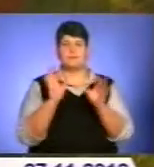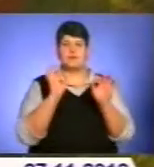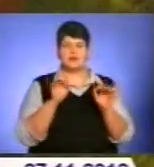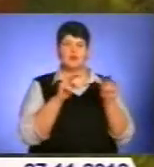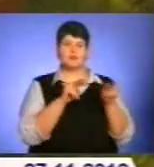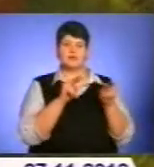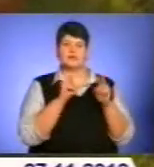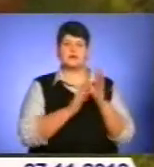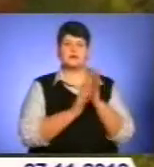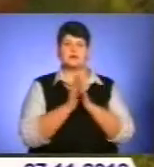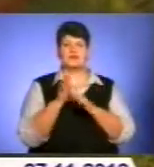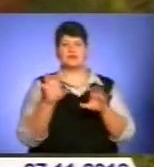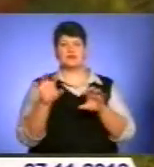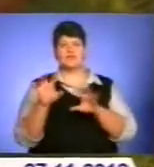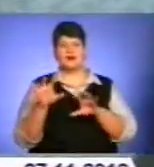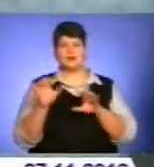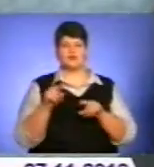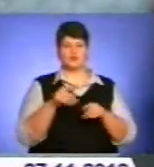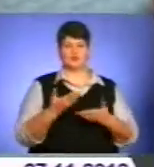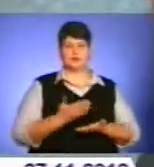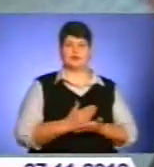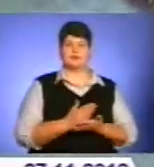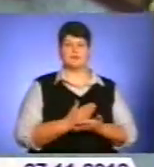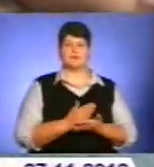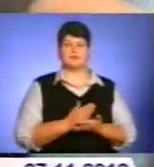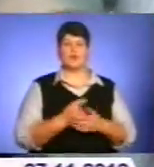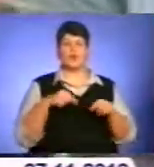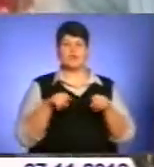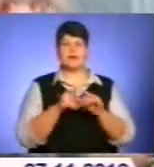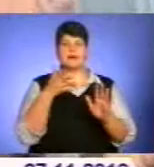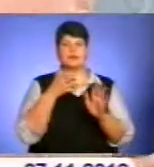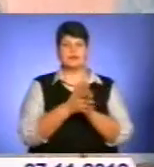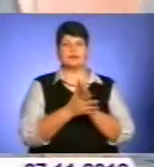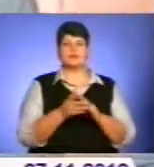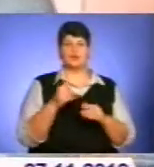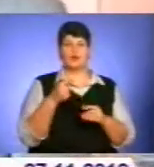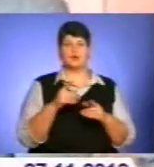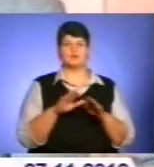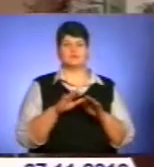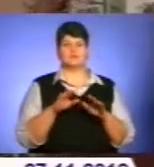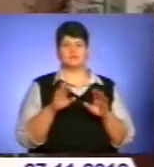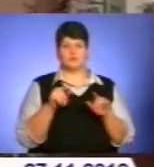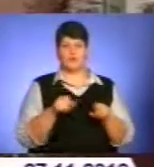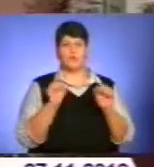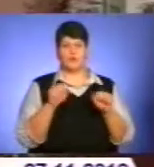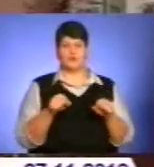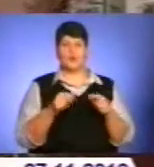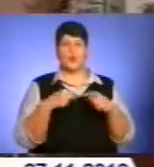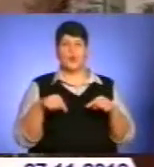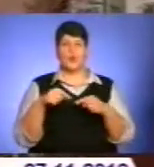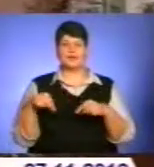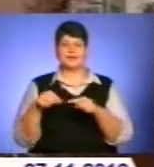доглядати за рослинами і тваринами, що тут мешкають. Отже, реалізуватися у його стінах може кожен. Гуртки – це йдуть